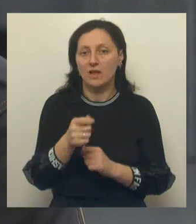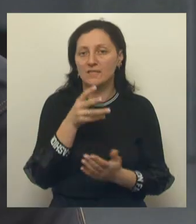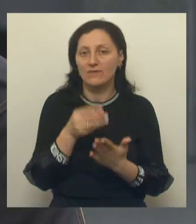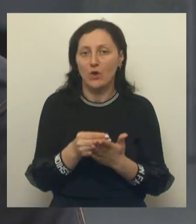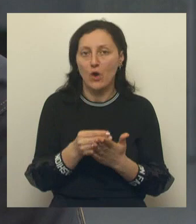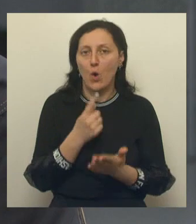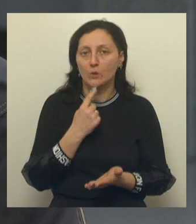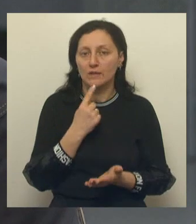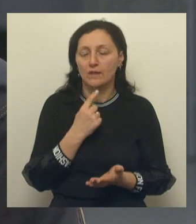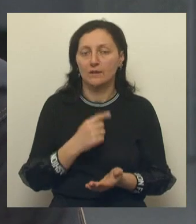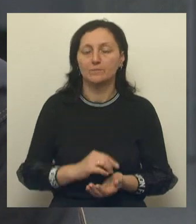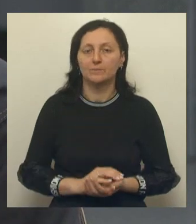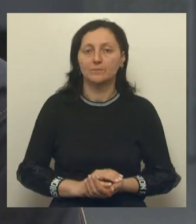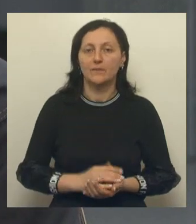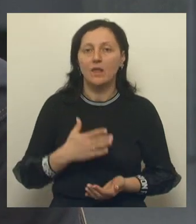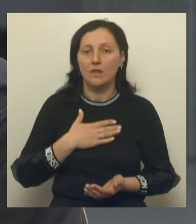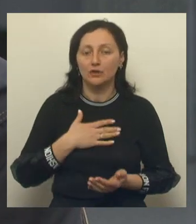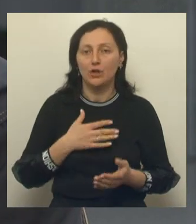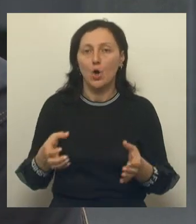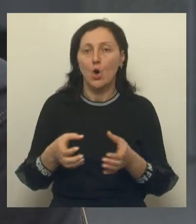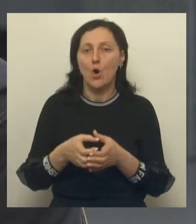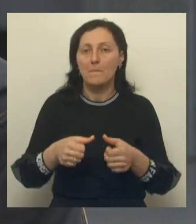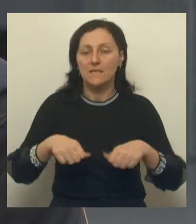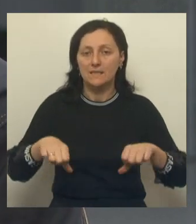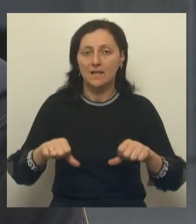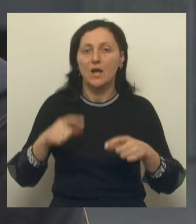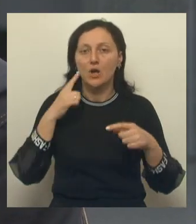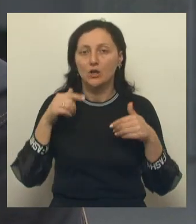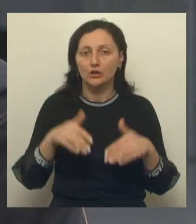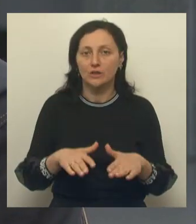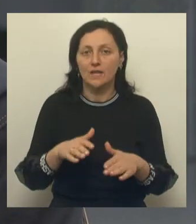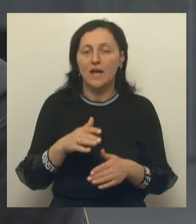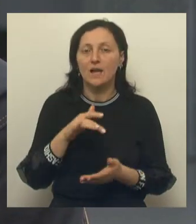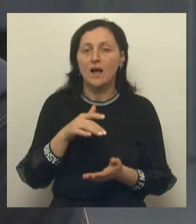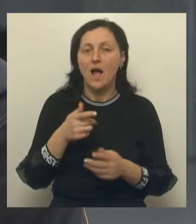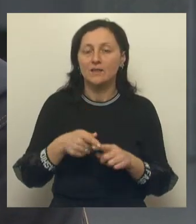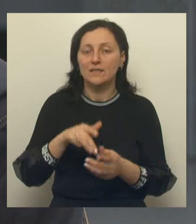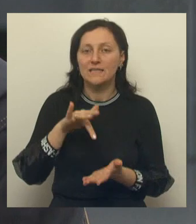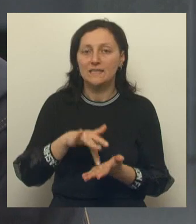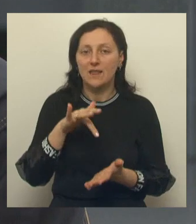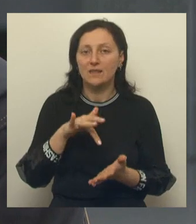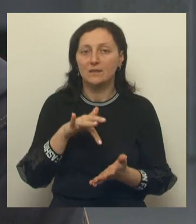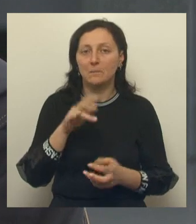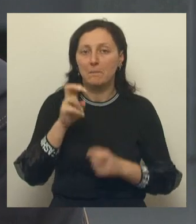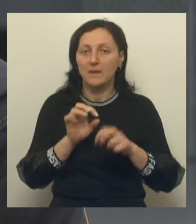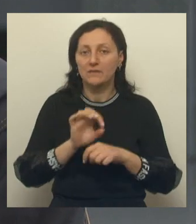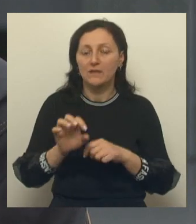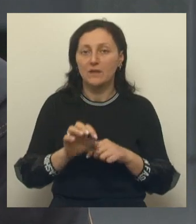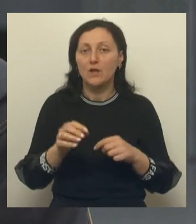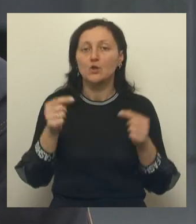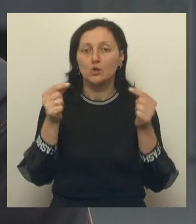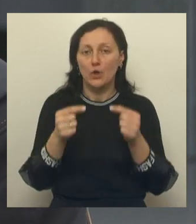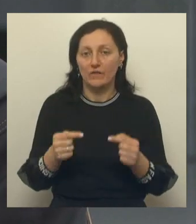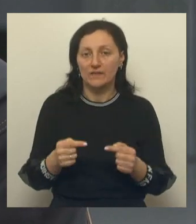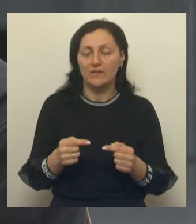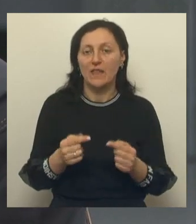«Комиссия наша приняла решение, что региональный центр компетенции в сфере производительности труда Белгородской области соответствует